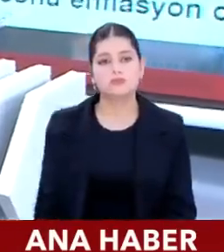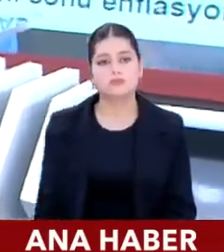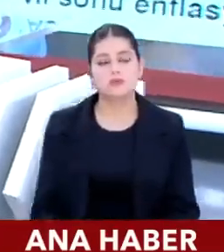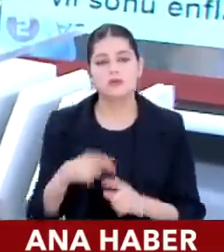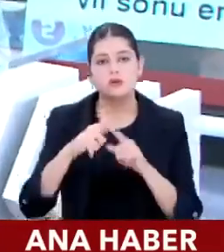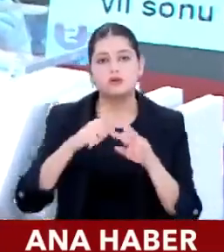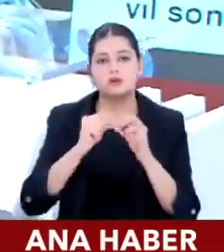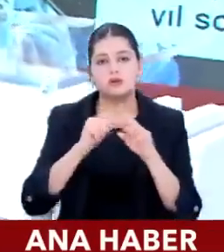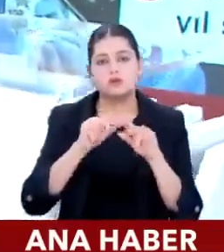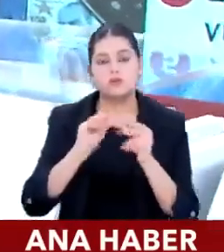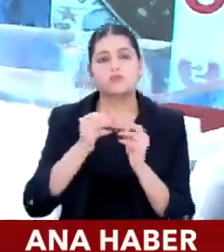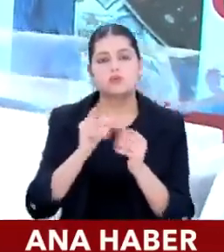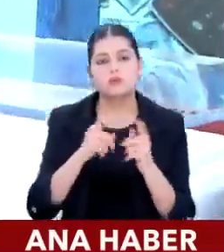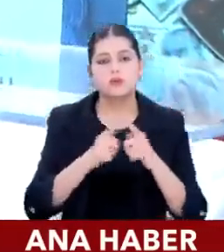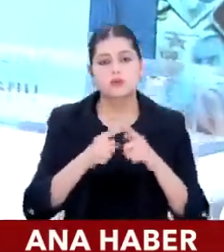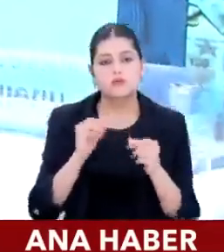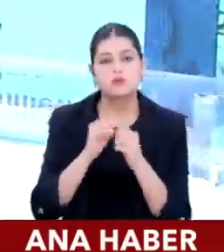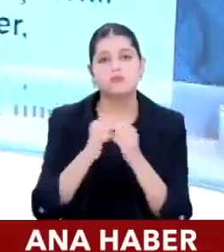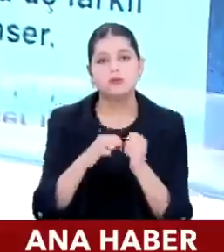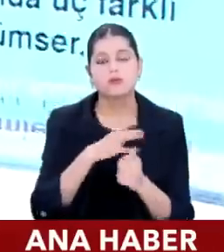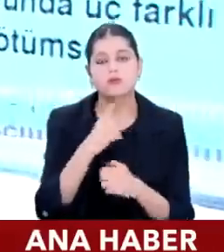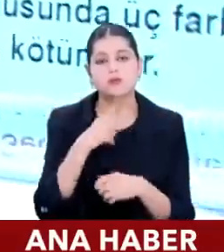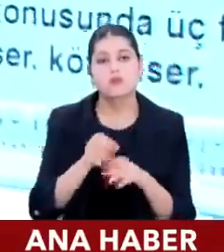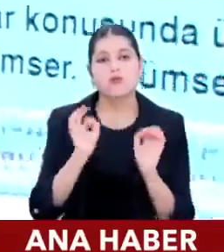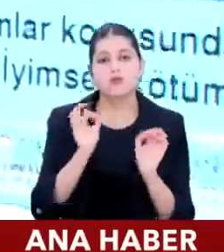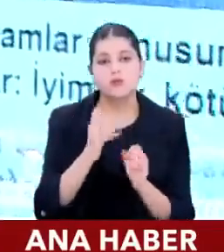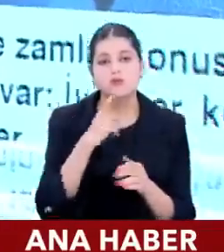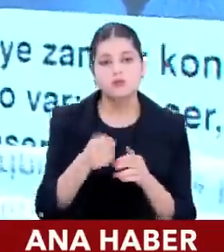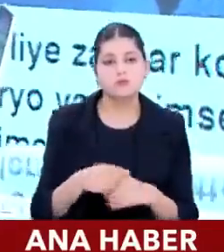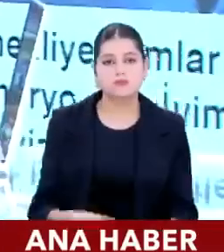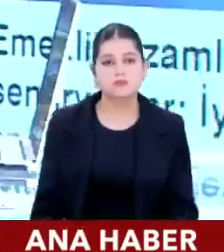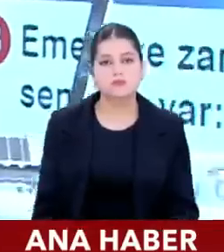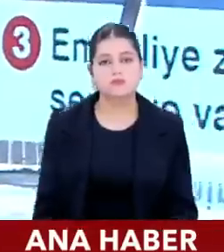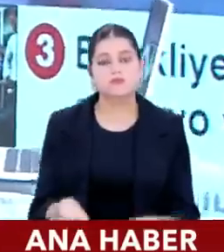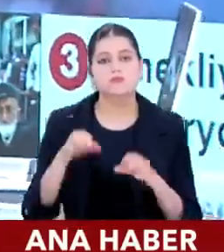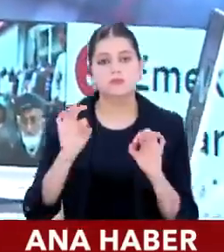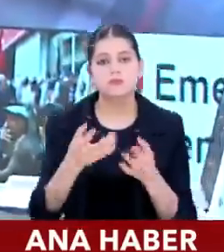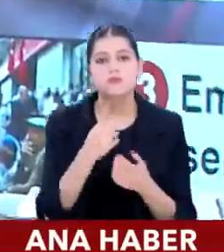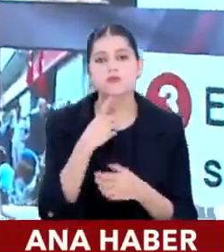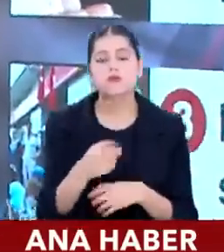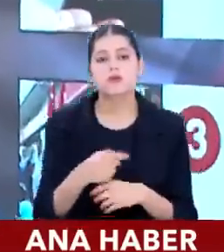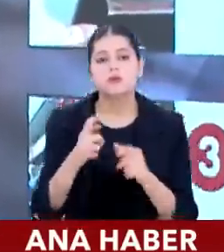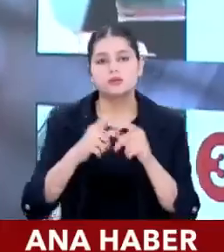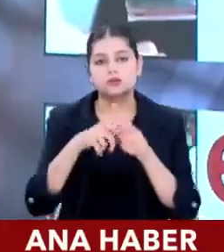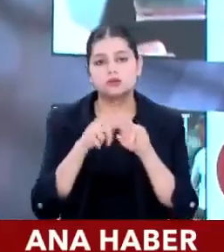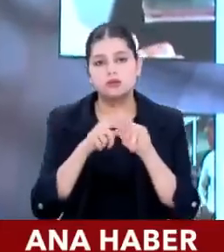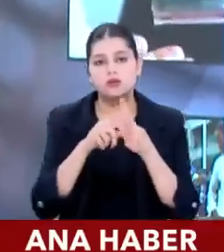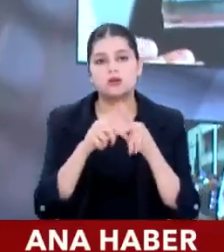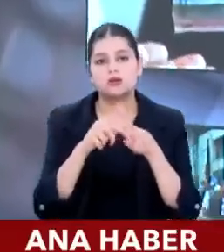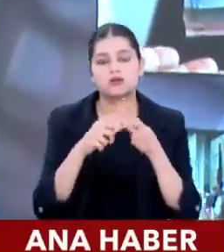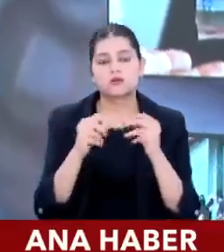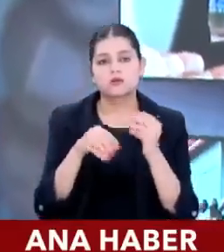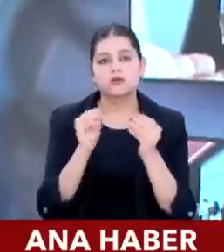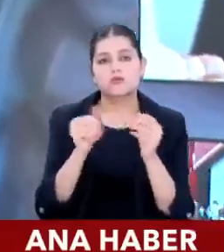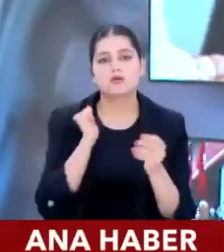O taban fiyat, kök vesaire hesaplamalar var pek çok. Bu önemli bir boyut. Burada seyyanen zamda